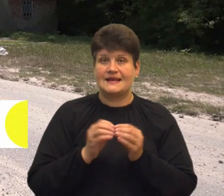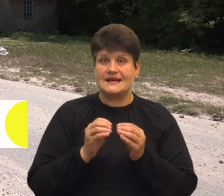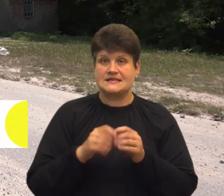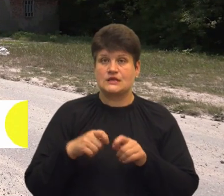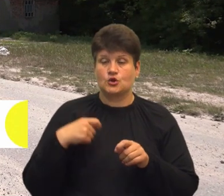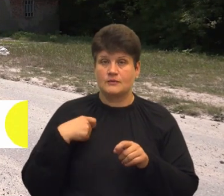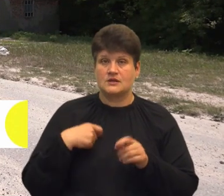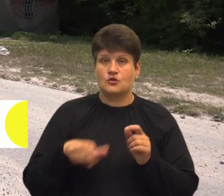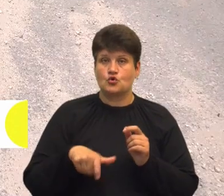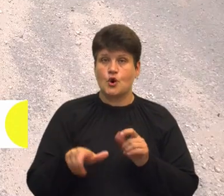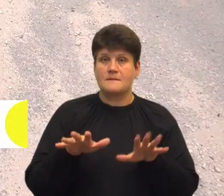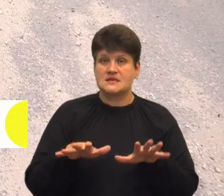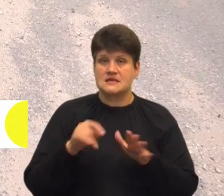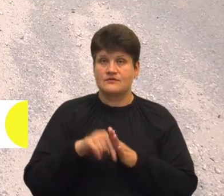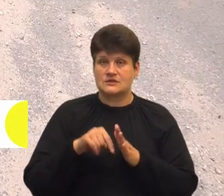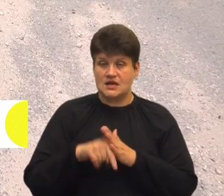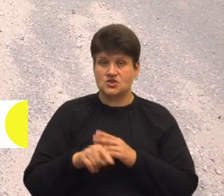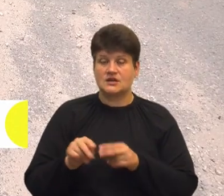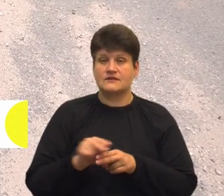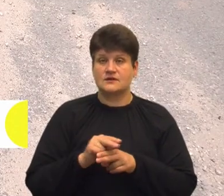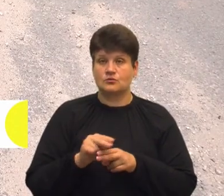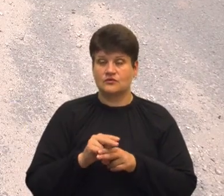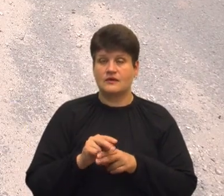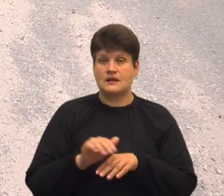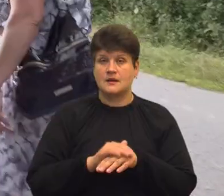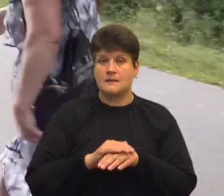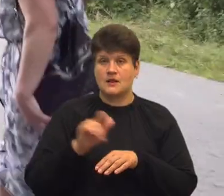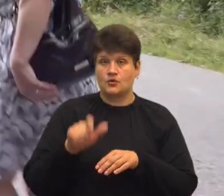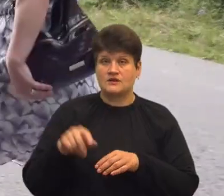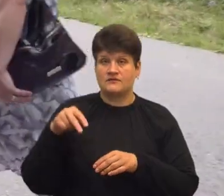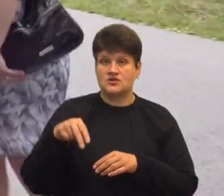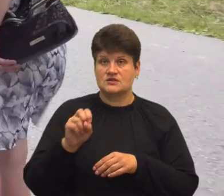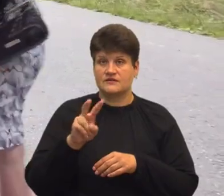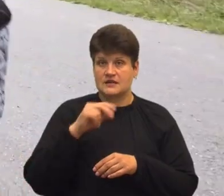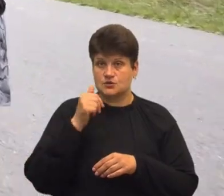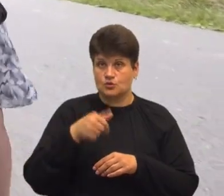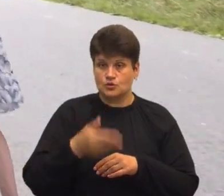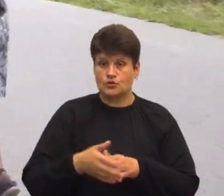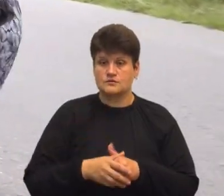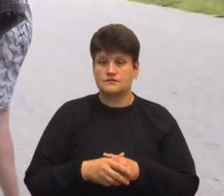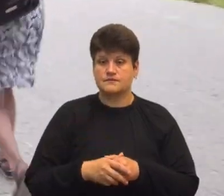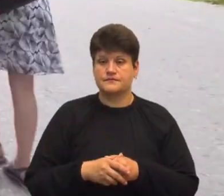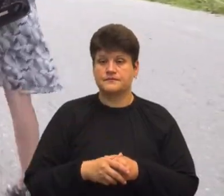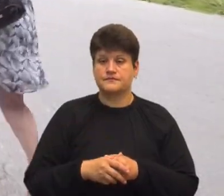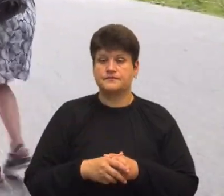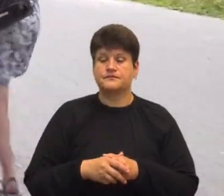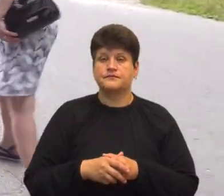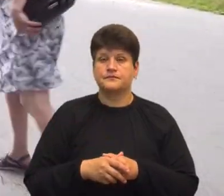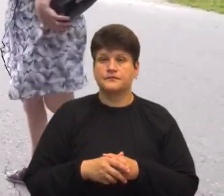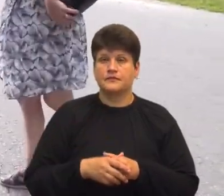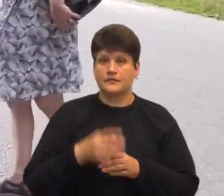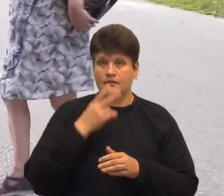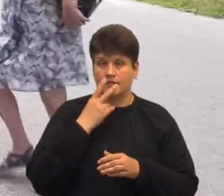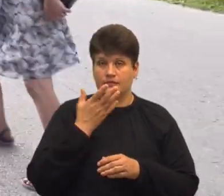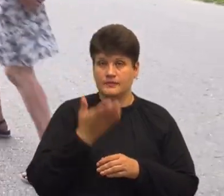значення, яку відремонтував благодійник у 2012 році Отово, отово є веємок, отово такий,